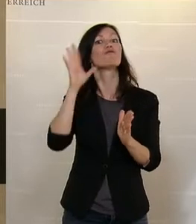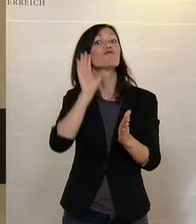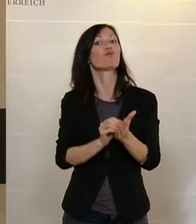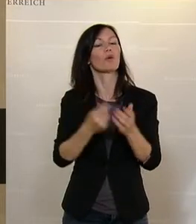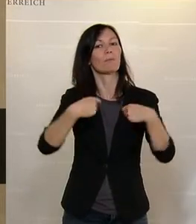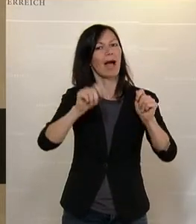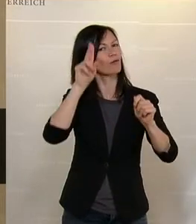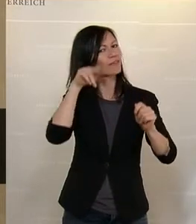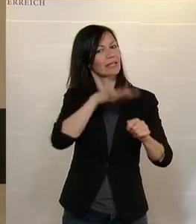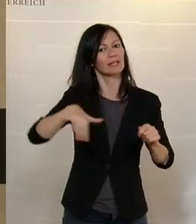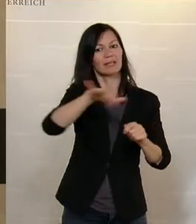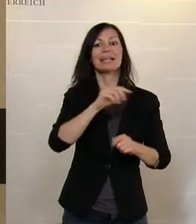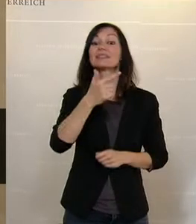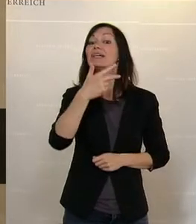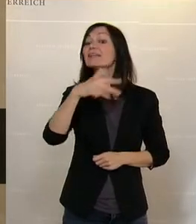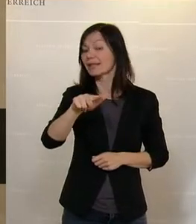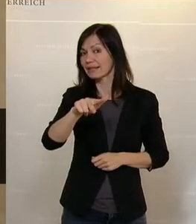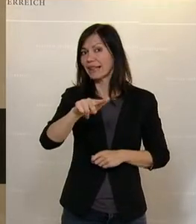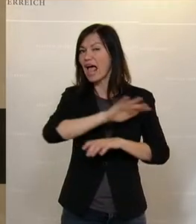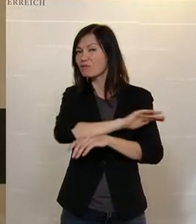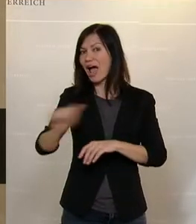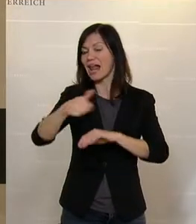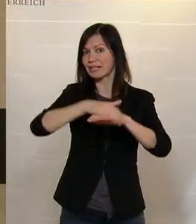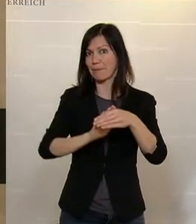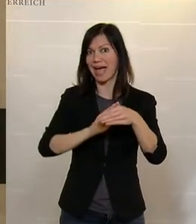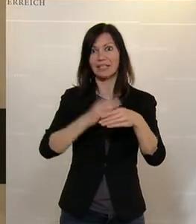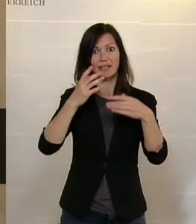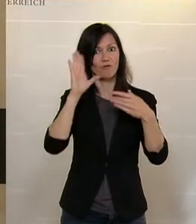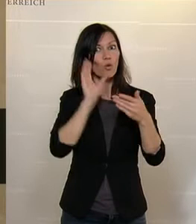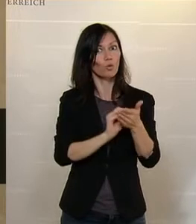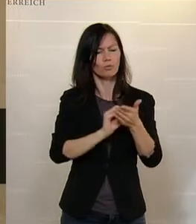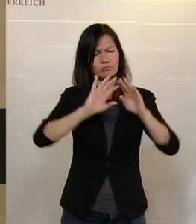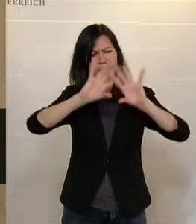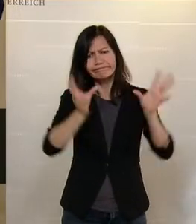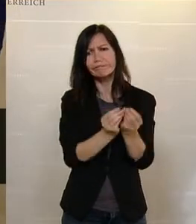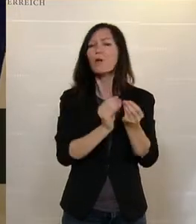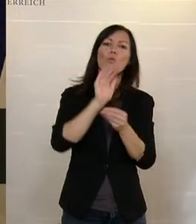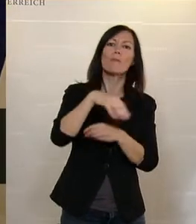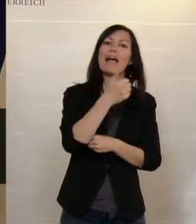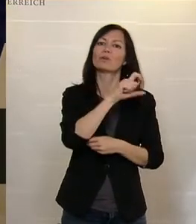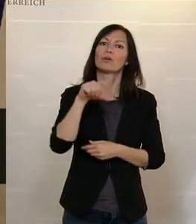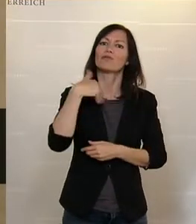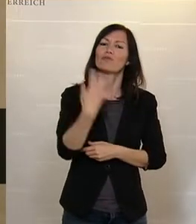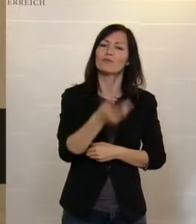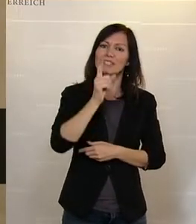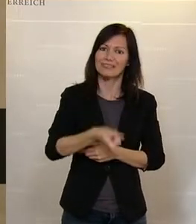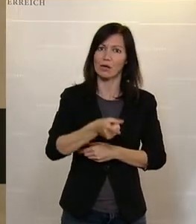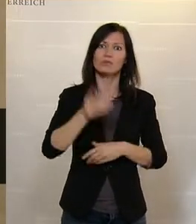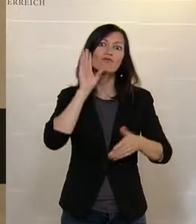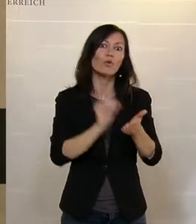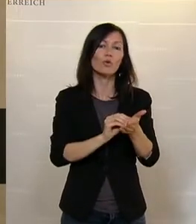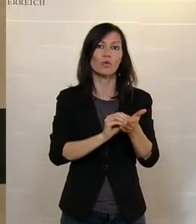Drittel aller Gemeindewohnungen, zwei Drittel aller Gemeindewohnungen, dass in über 150.000 Wohnungen in Wien erhöhten